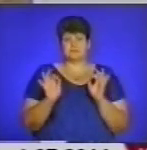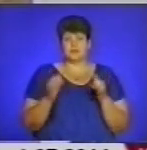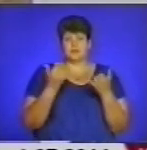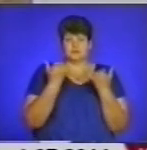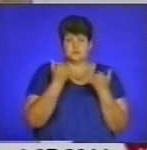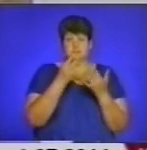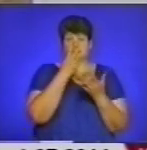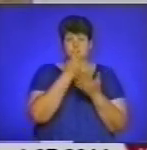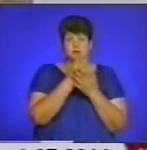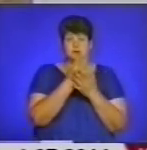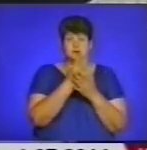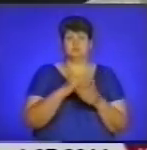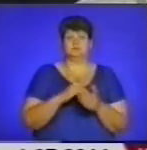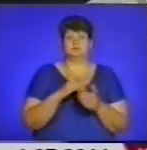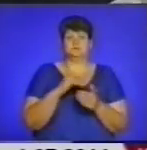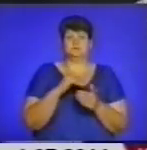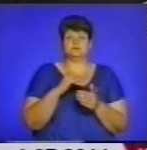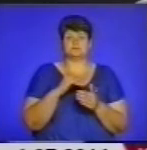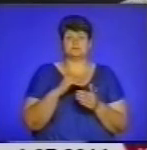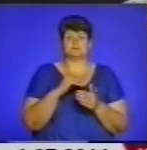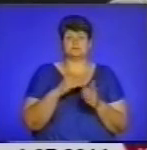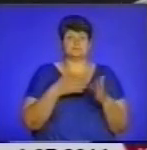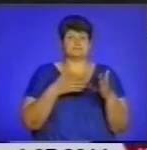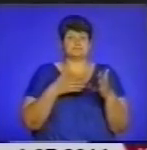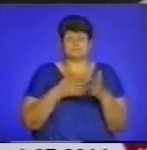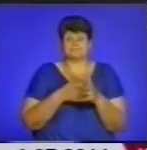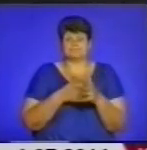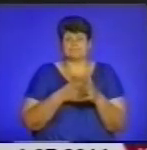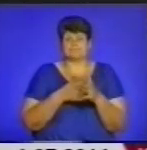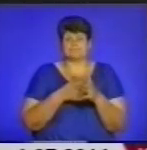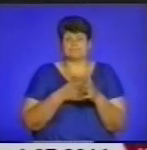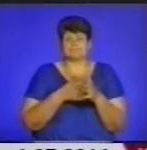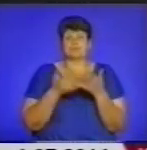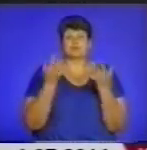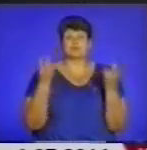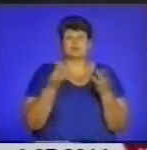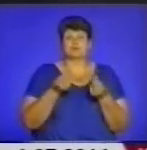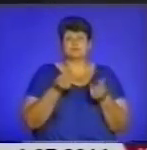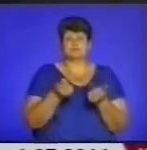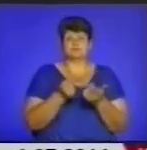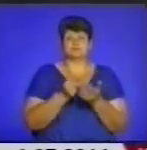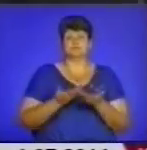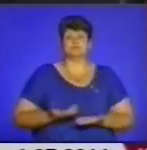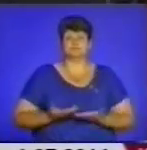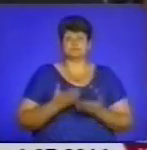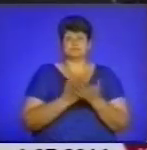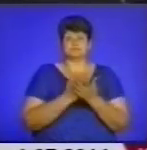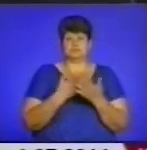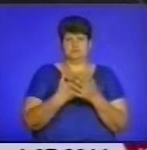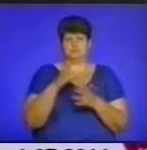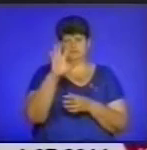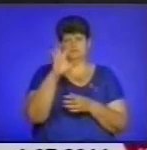біда, крайність. Скільки доводиться оплачувати вам закональні послуги? Ну, напевне, десь гривні поза 500.